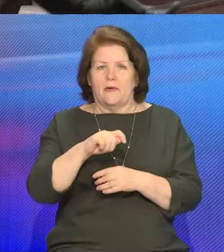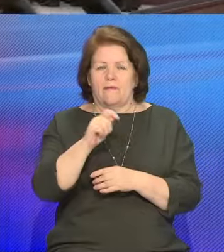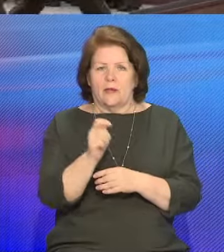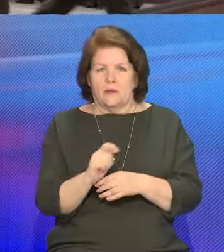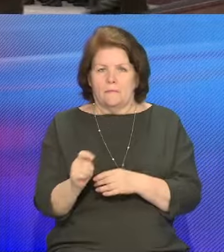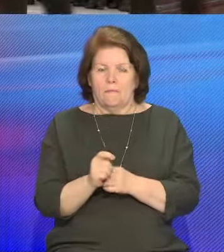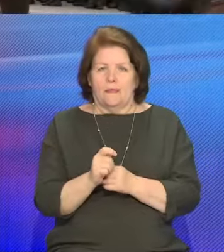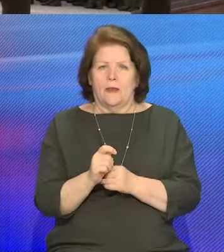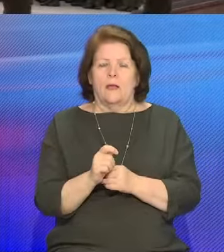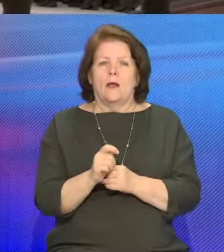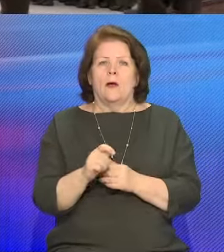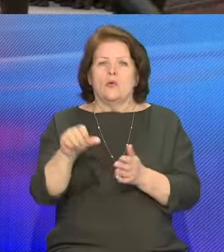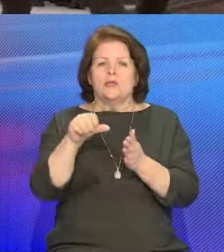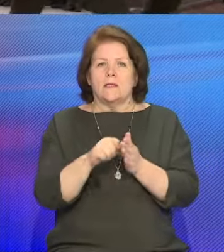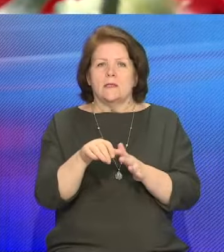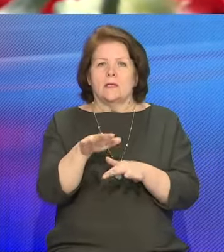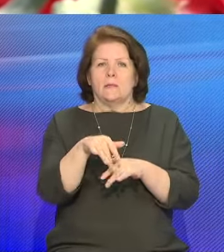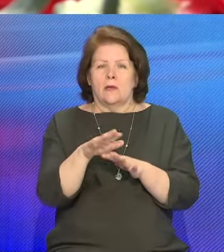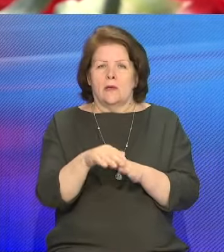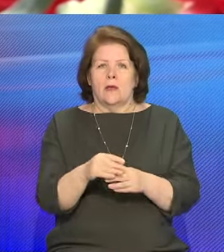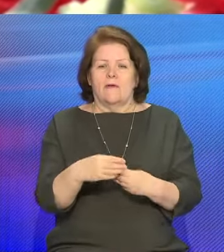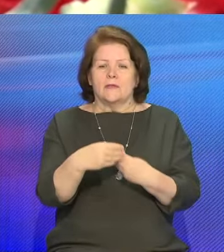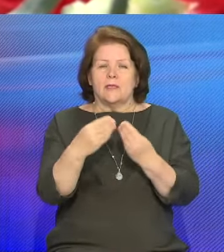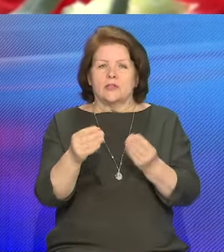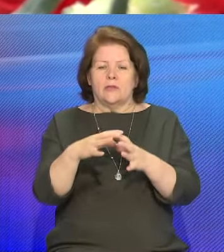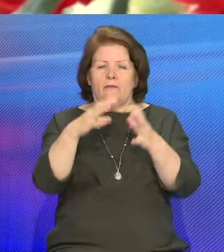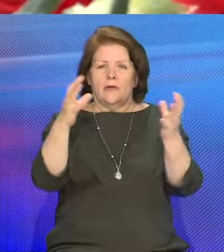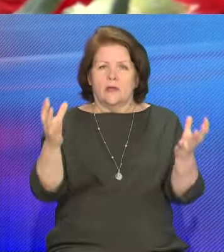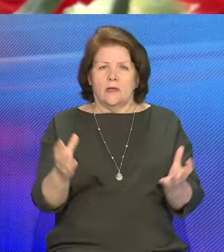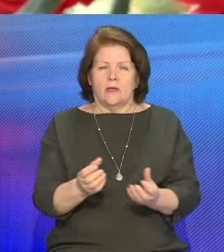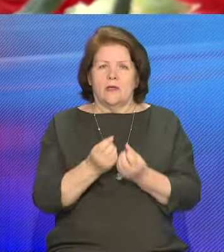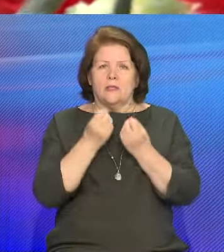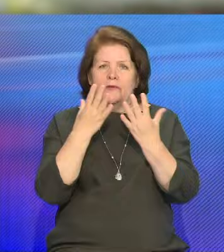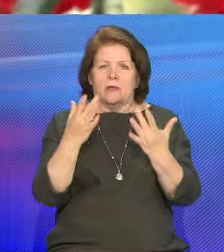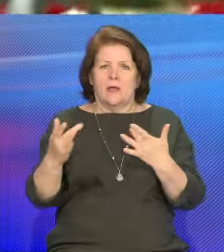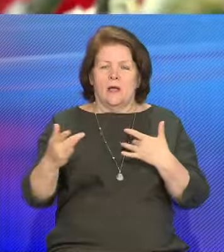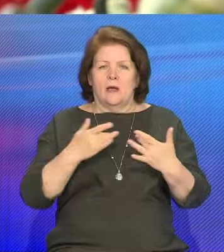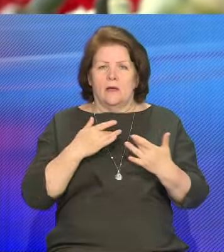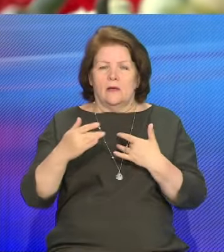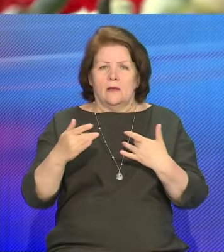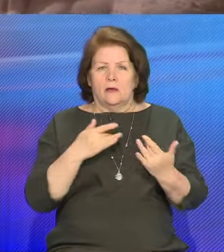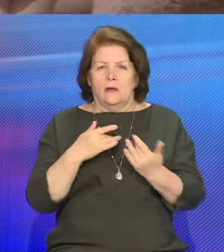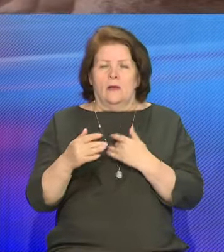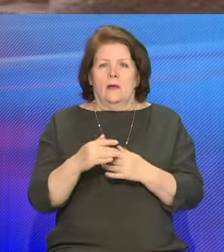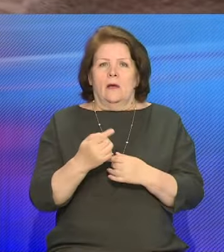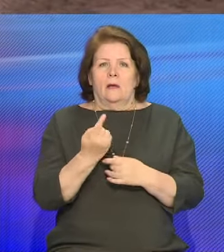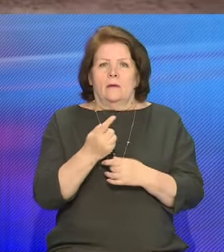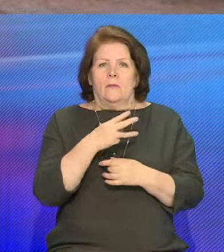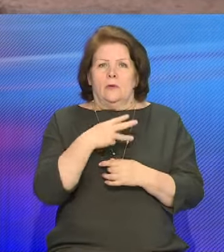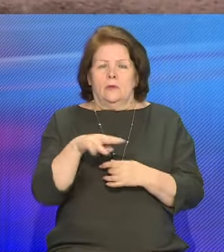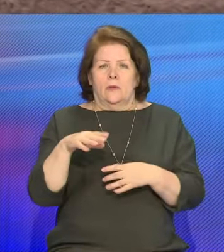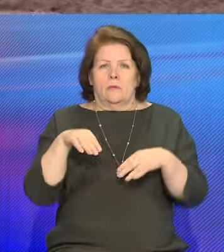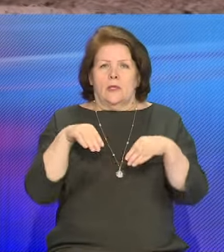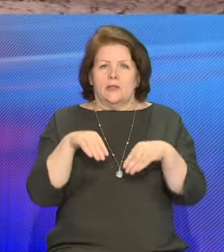солдат. У дельники митинга склали вянки и кветки, театрализованной постановкой Хвилины Маучанне была ушанована